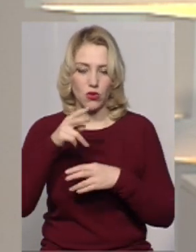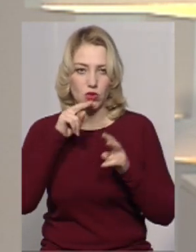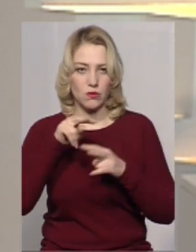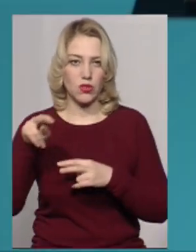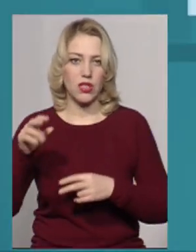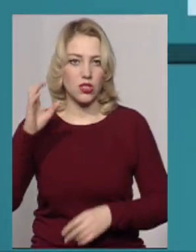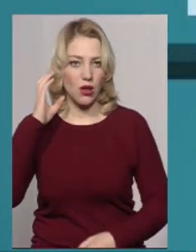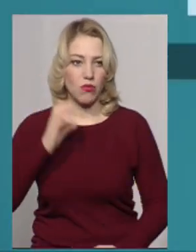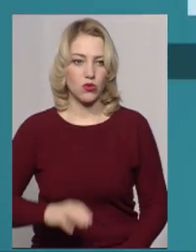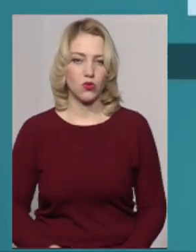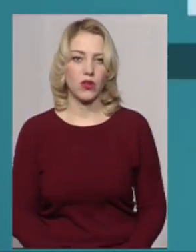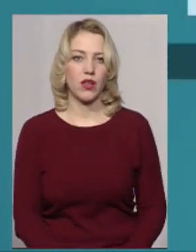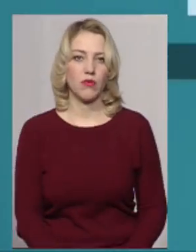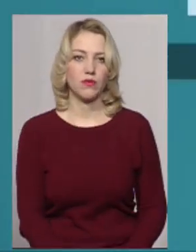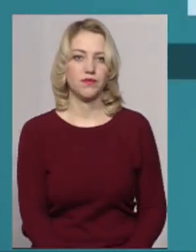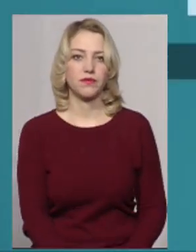Послухаємо.